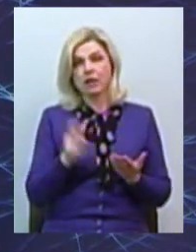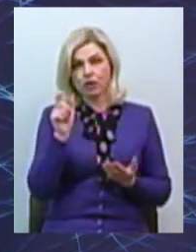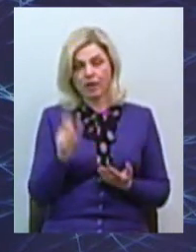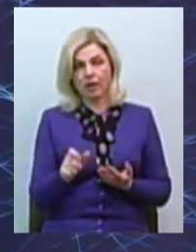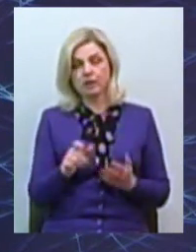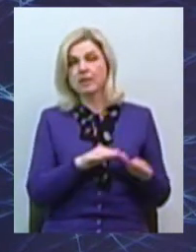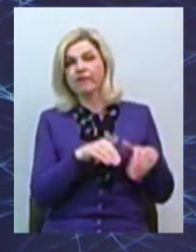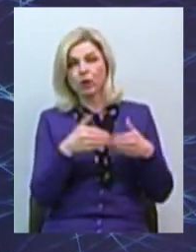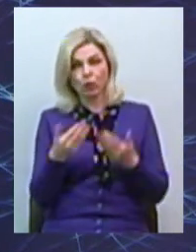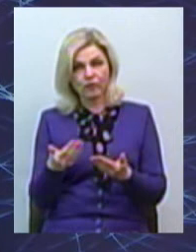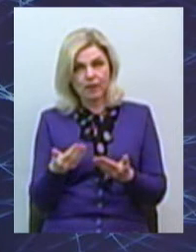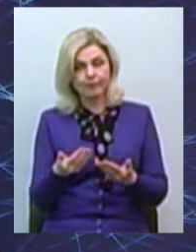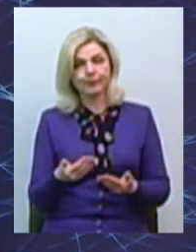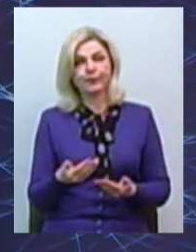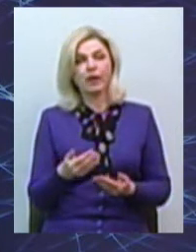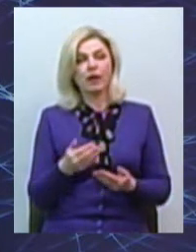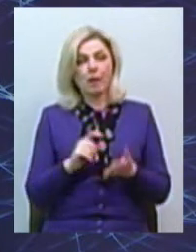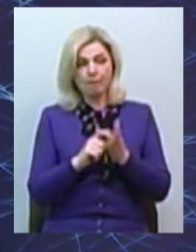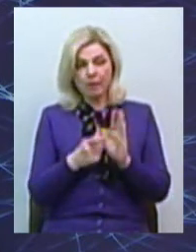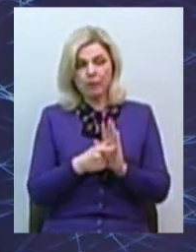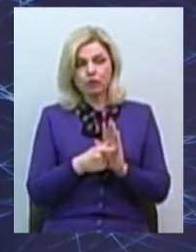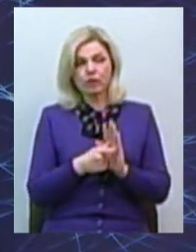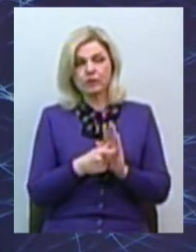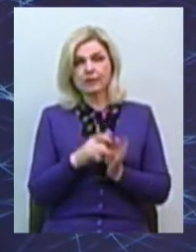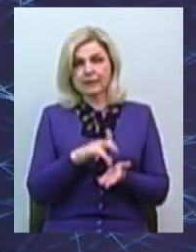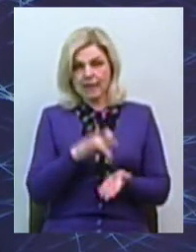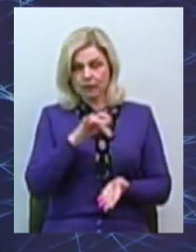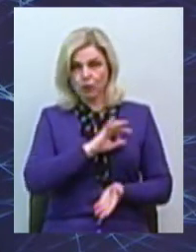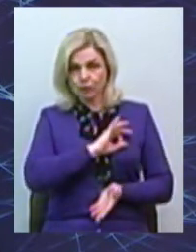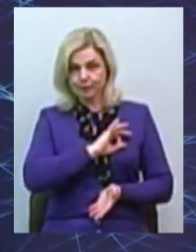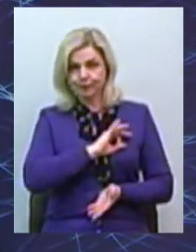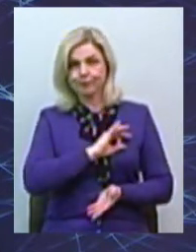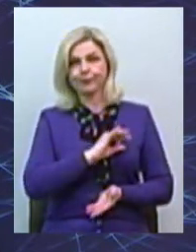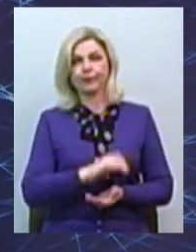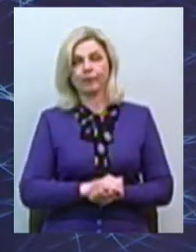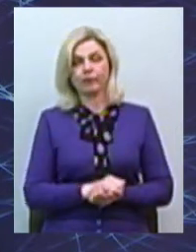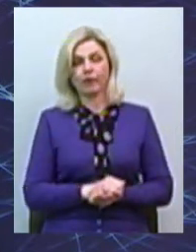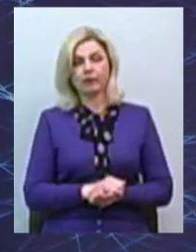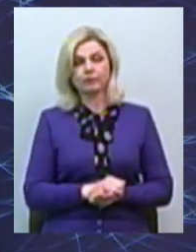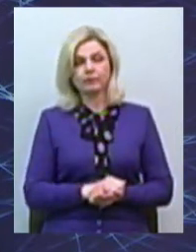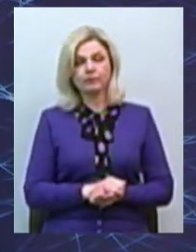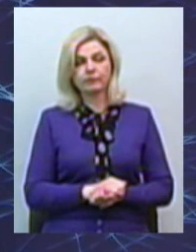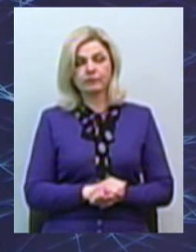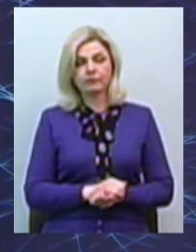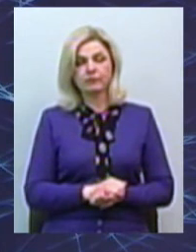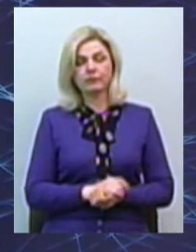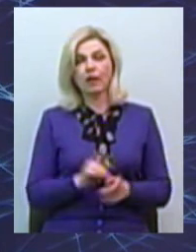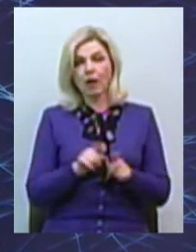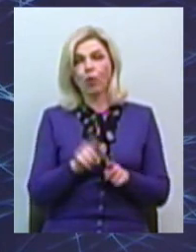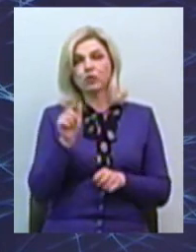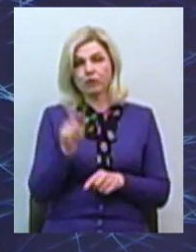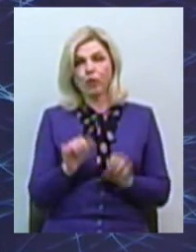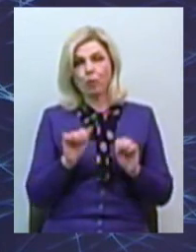звернувся в приміщення відповідного центру, попри обмеження особистих прийомів, такий клієнт може